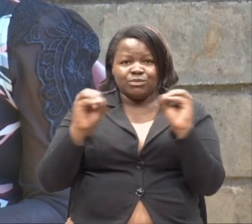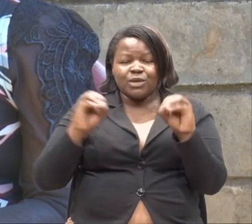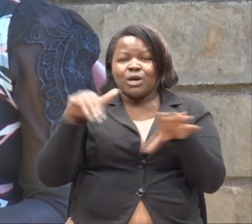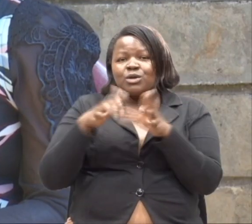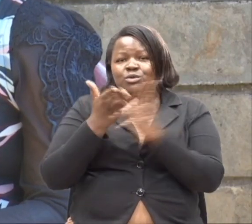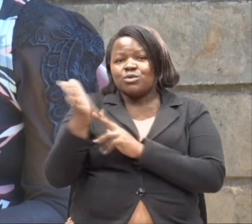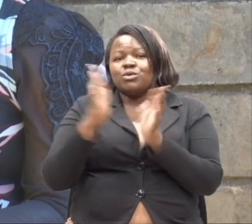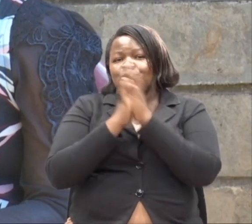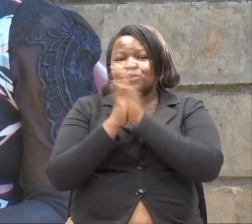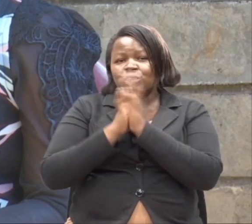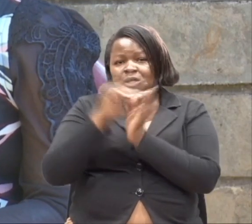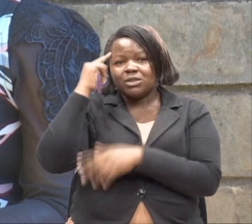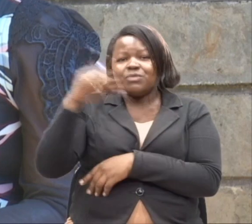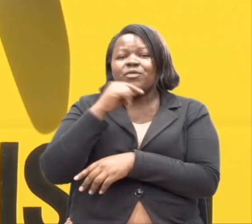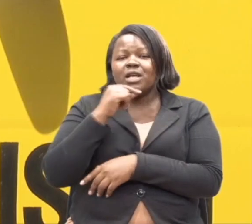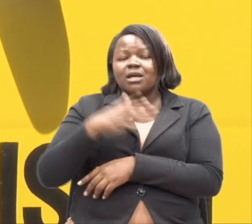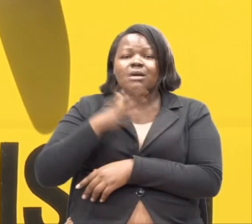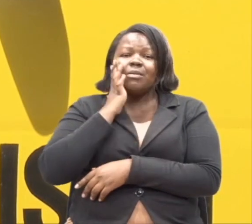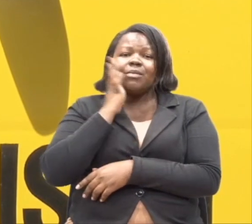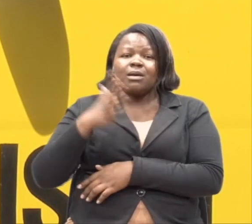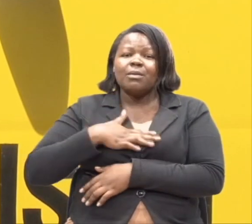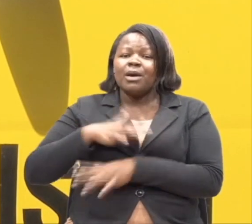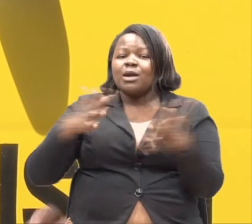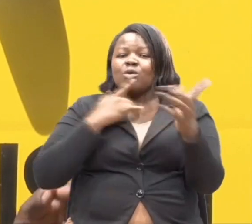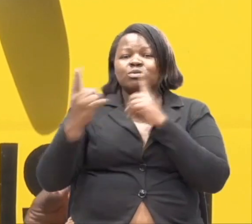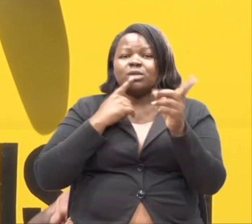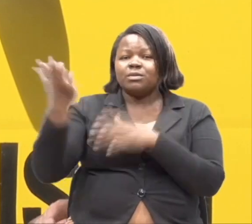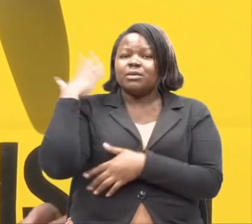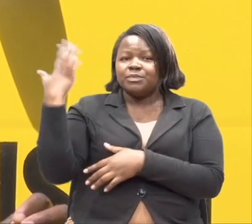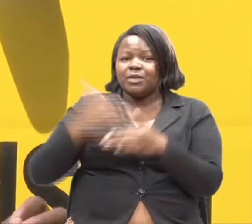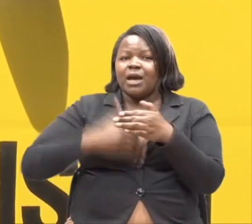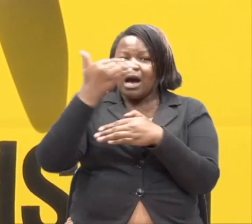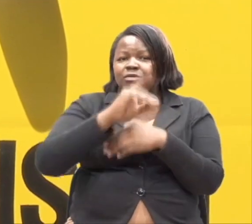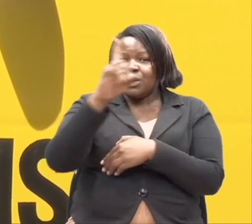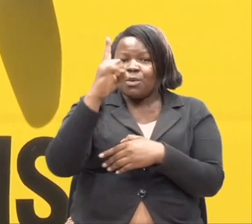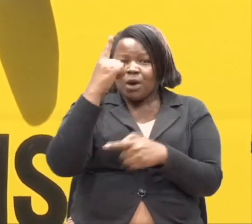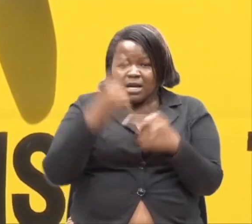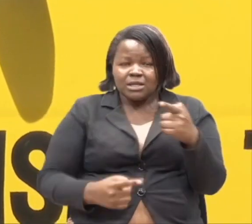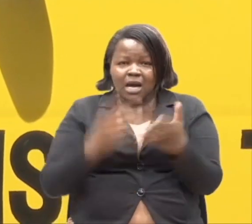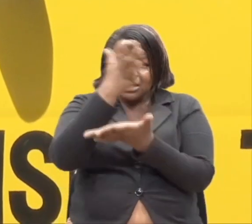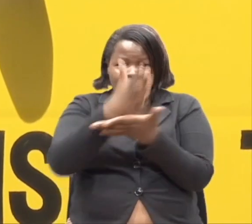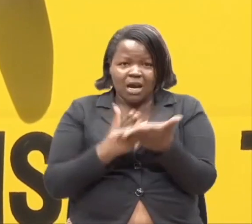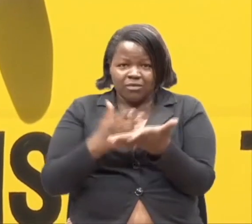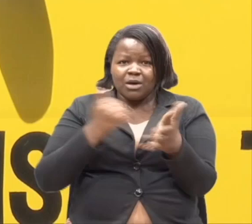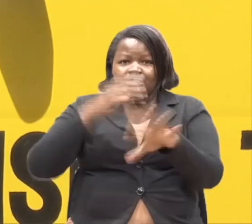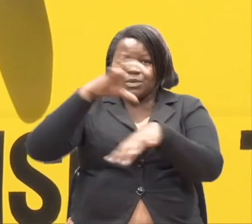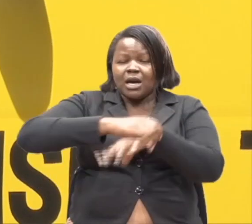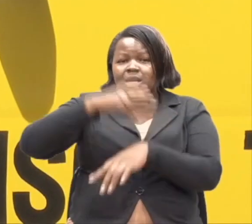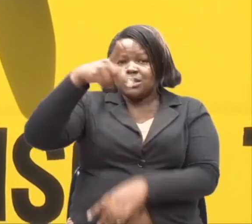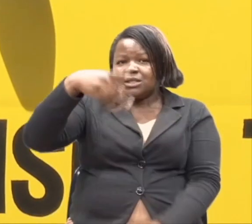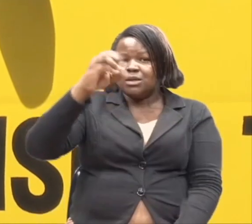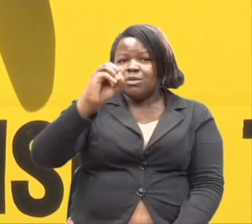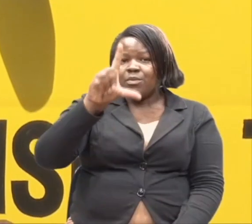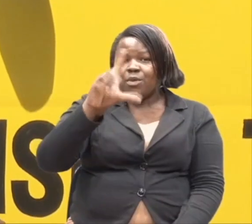hadizi za mamangu na babangu walipo kuwa wakiniambia. Baada ya muaka moja na nusu, nilishikwa na polio.